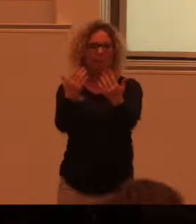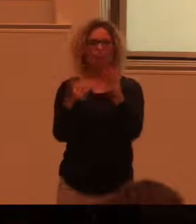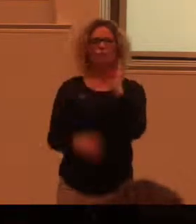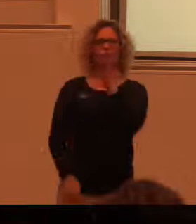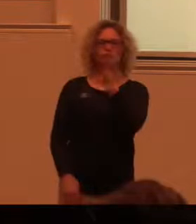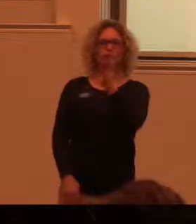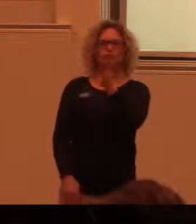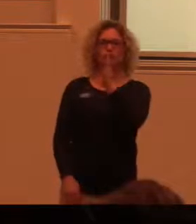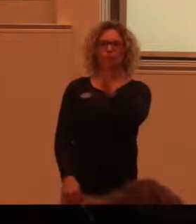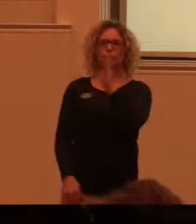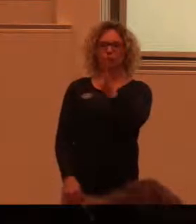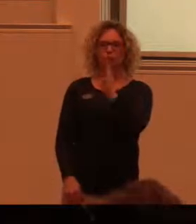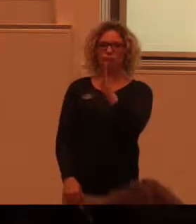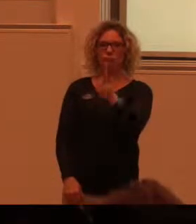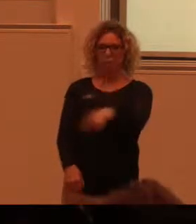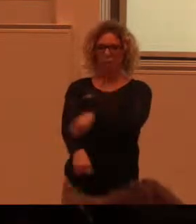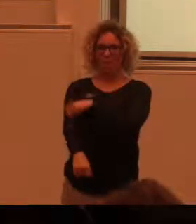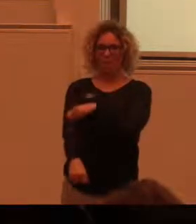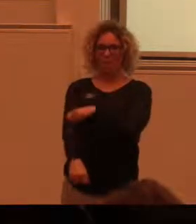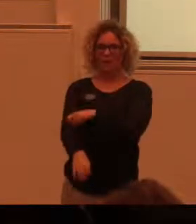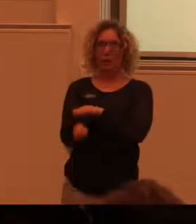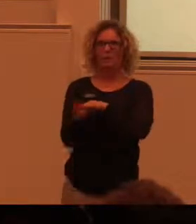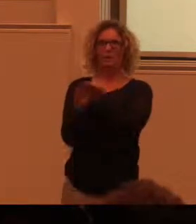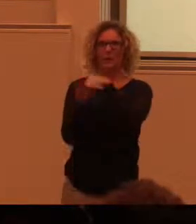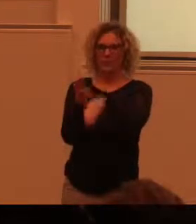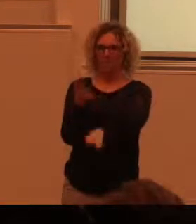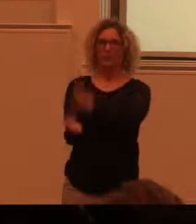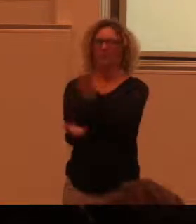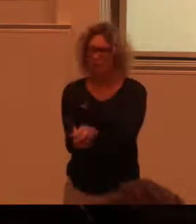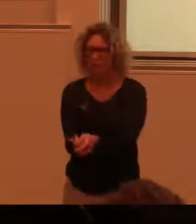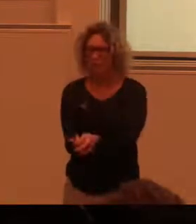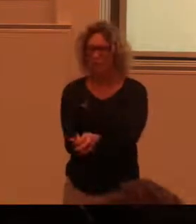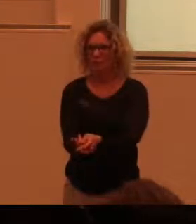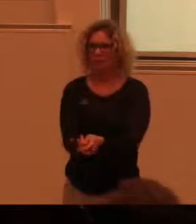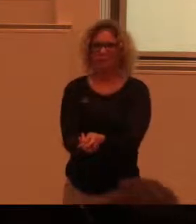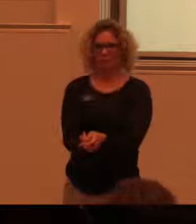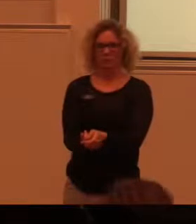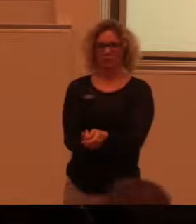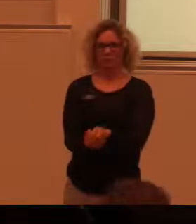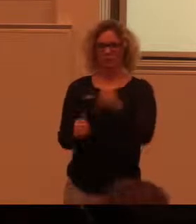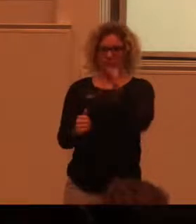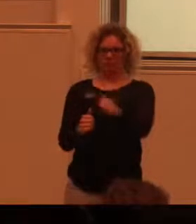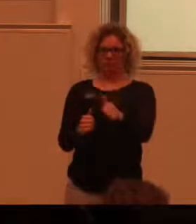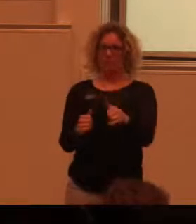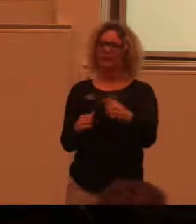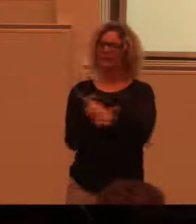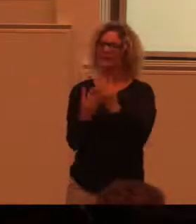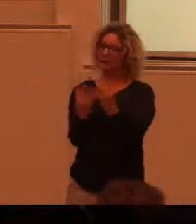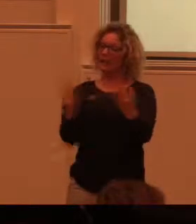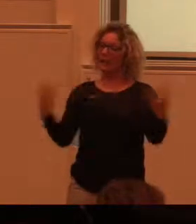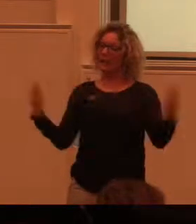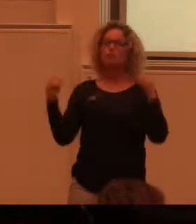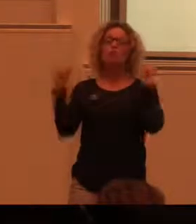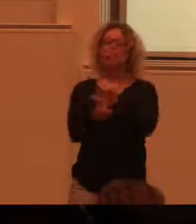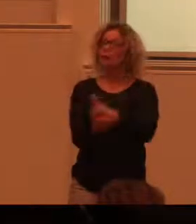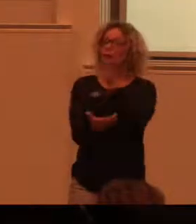bara rakt ner ett var det är två meter och så ligger man ner för att sprattla. Så man satt i ett eget staket. Så det inte går att gå på